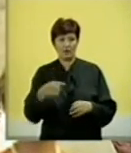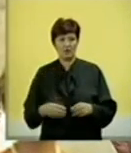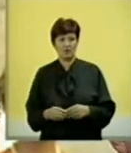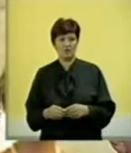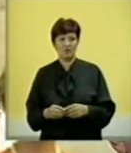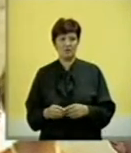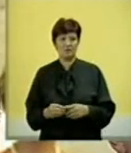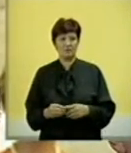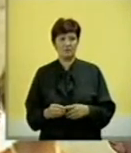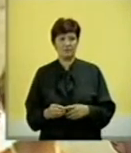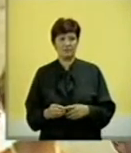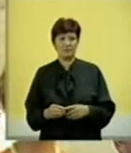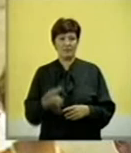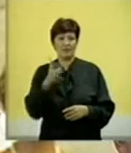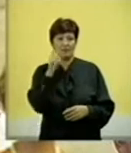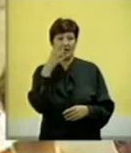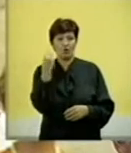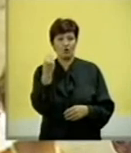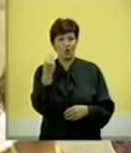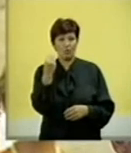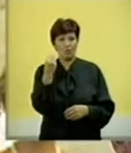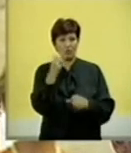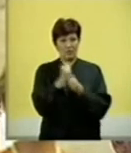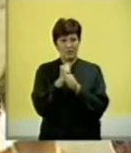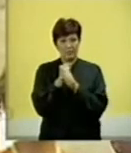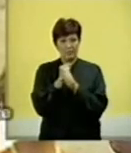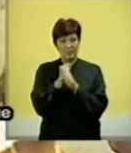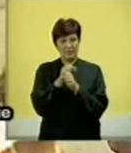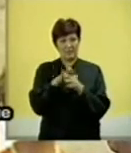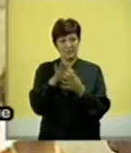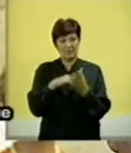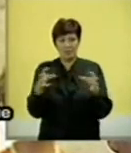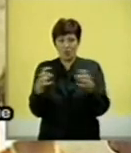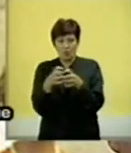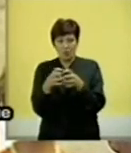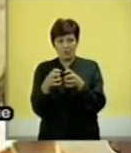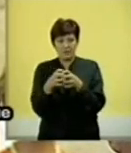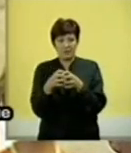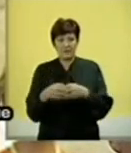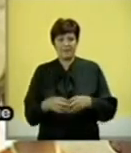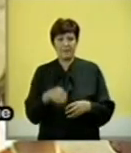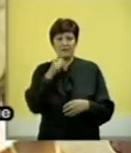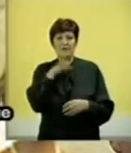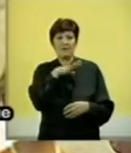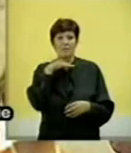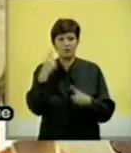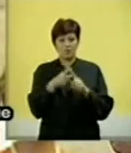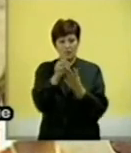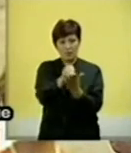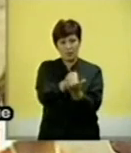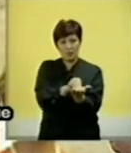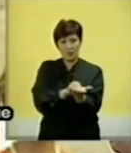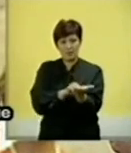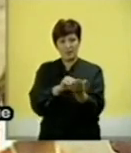jako dobro sistematizovan, da je grupisan i da je pun određenih